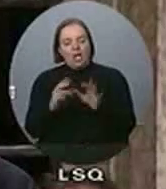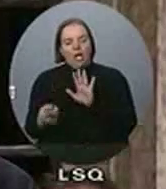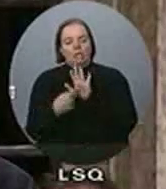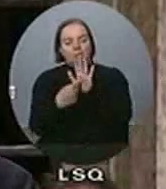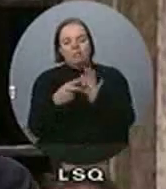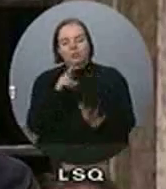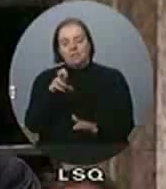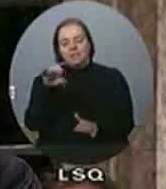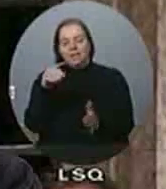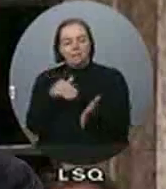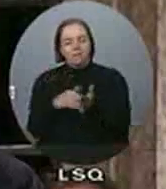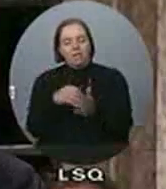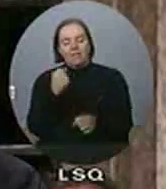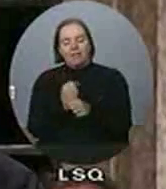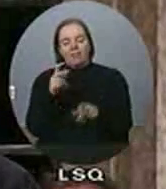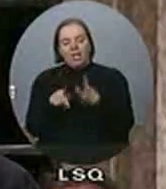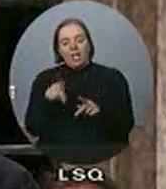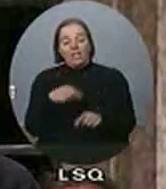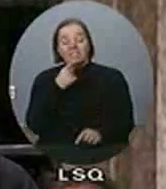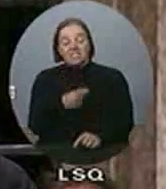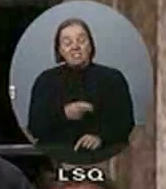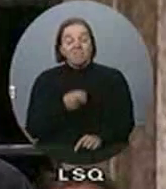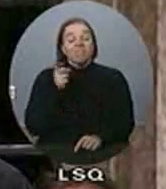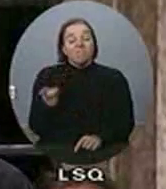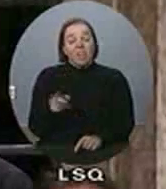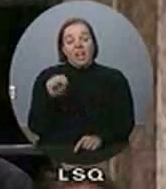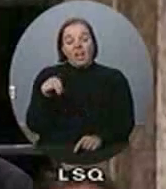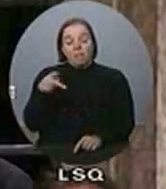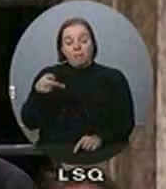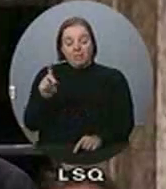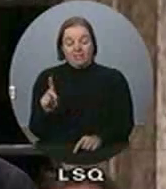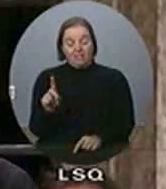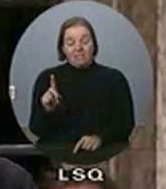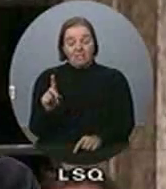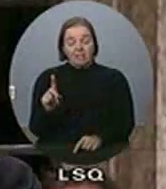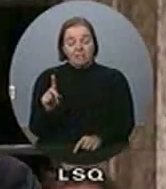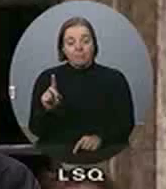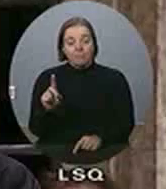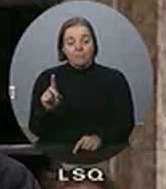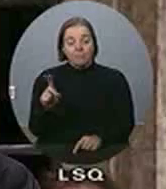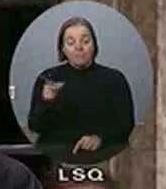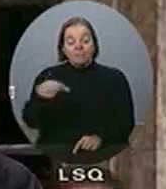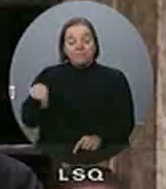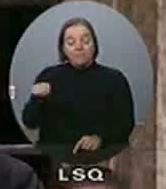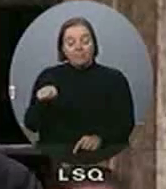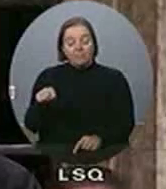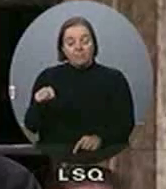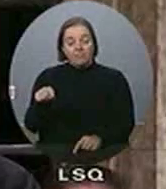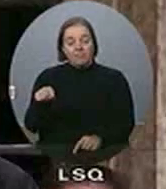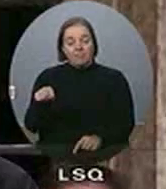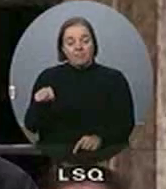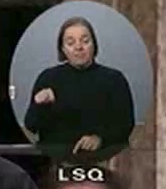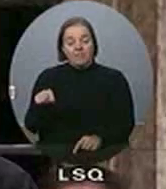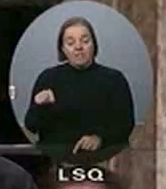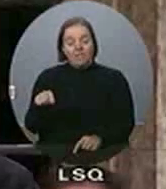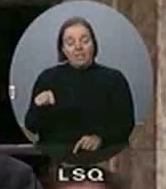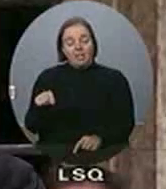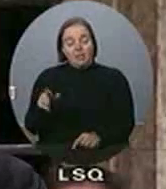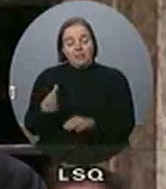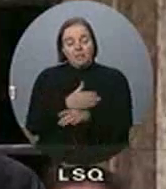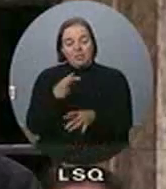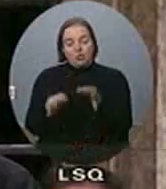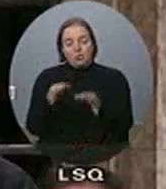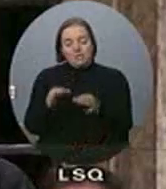travailleurs, il a dit que le NPD serait préjudiciable